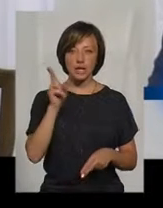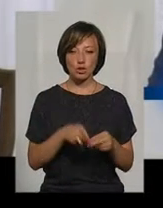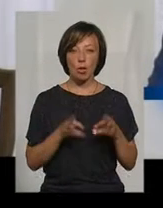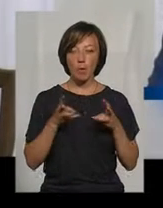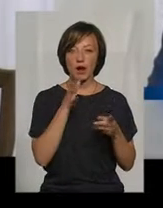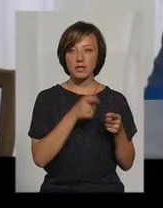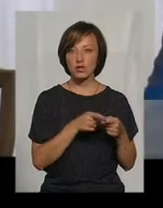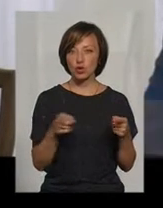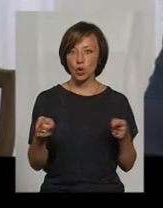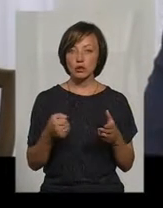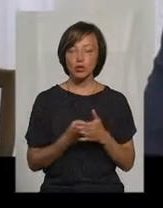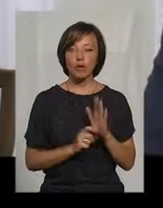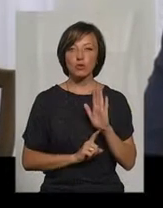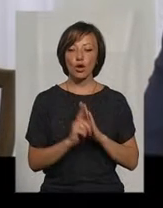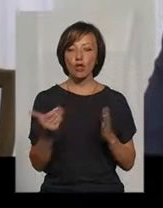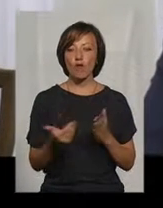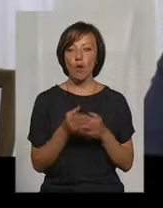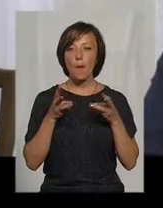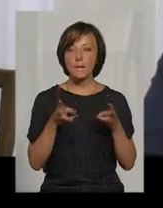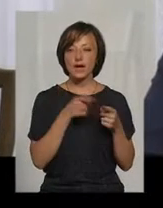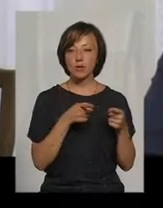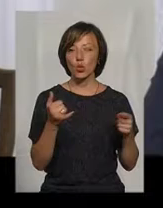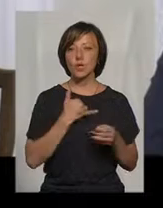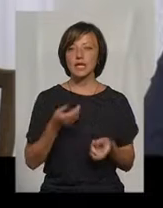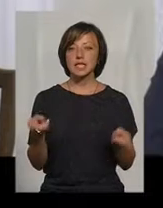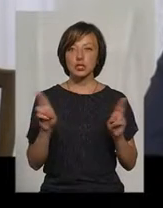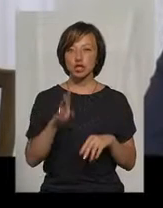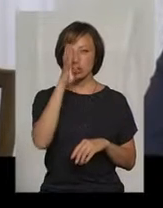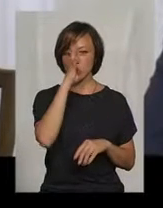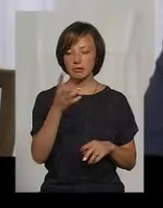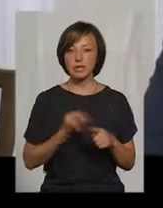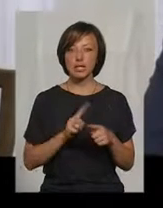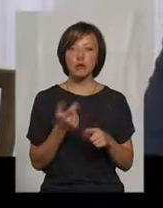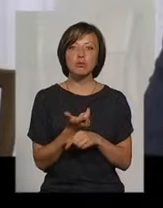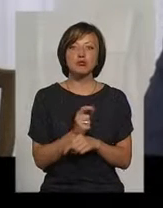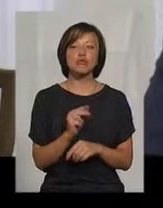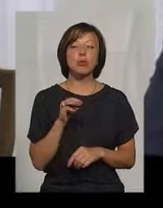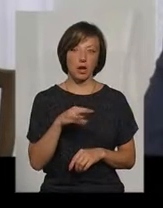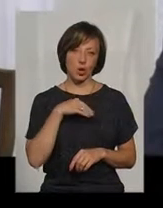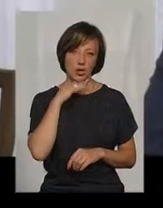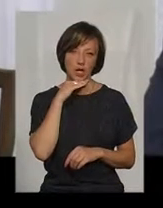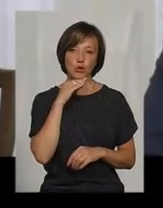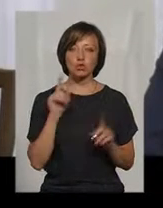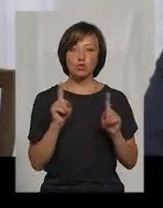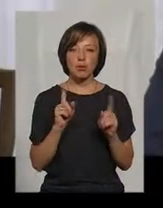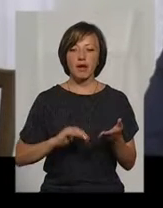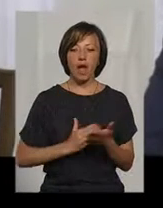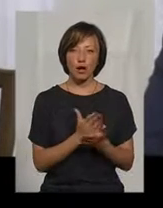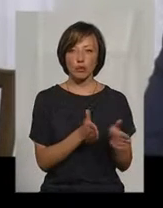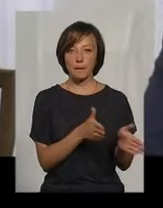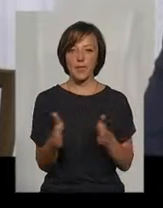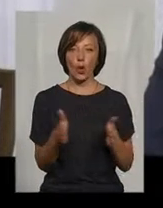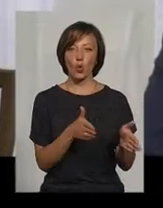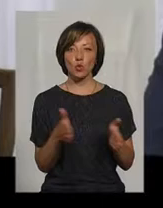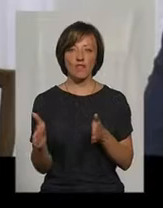сезон. До початку нового опального сезону у нас залишилось 4 місяці. Це більше, ніж достатньо для того, щоб якісно підготувати